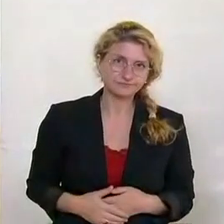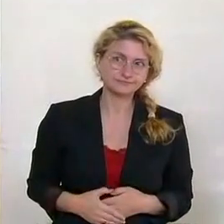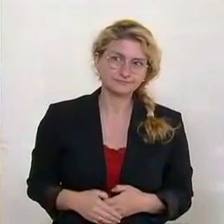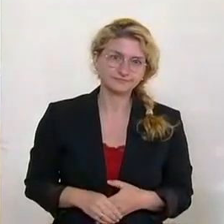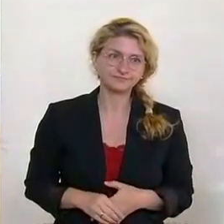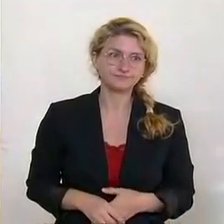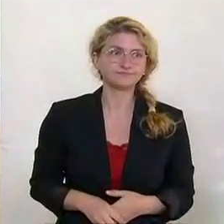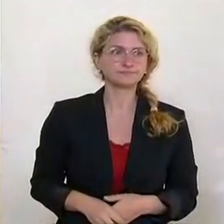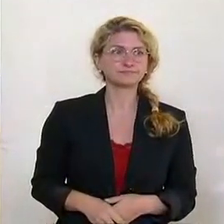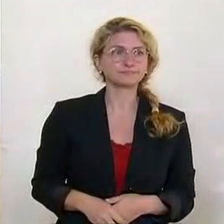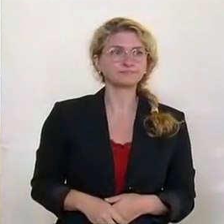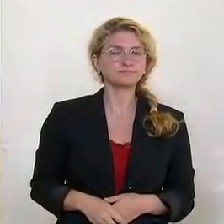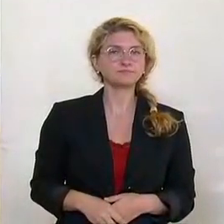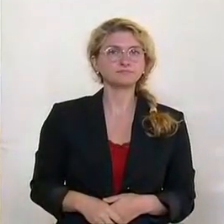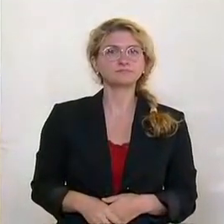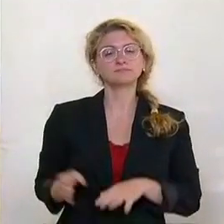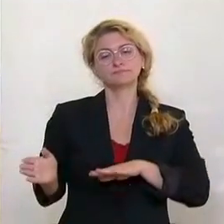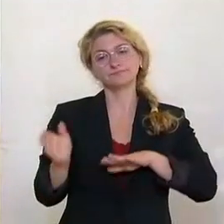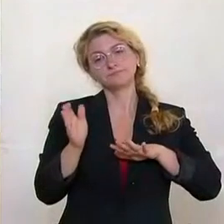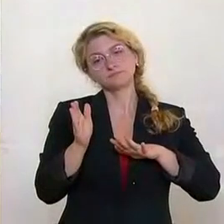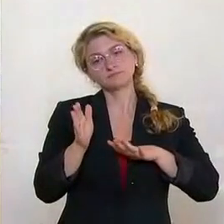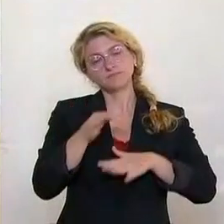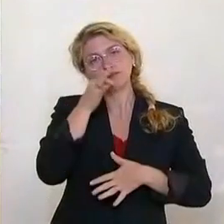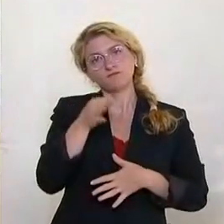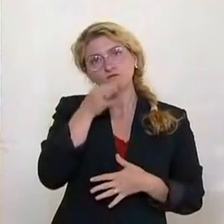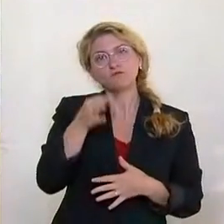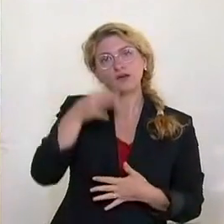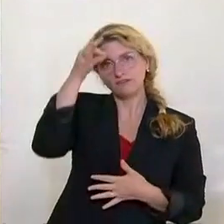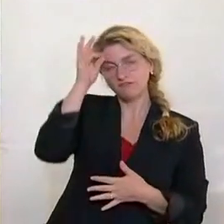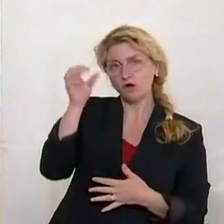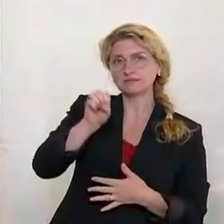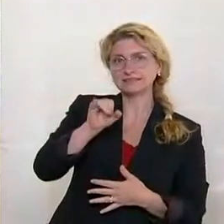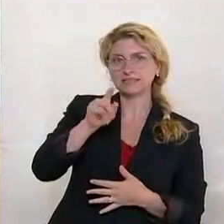Christian Ries von der FPÖ über die sogenannte Schredder-Affäre, die auch Thema im Ibiza-Urschuss war. ein Problem.